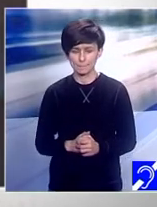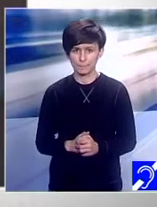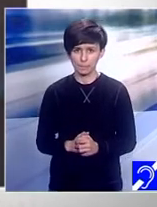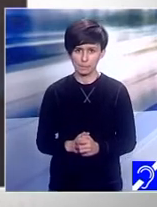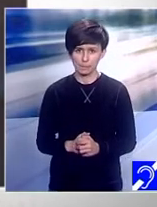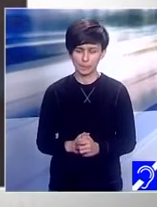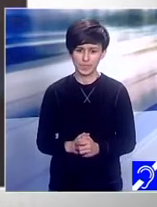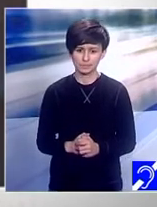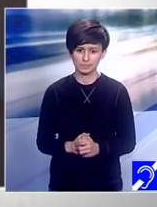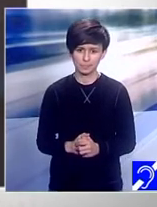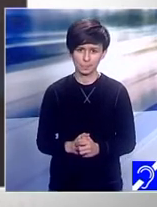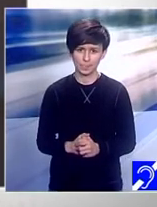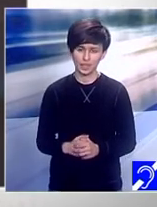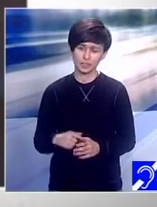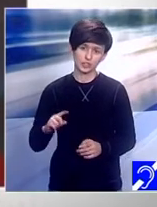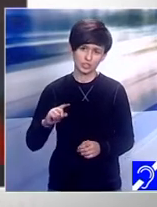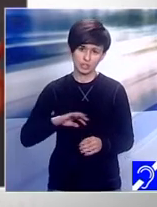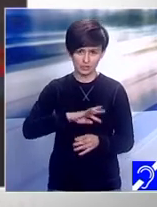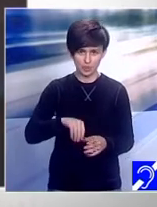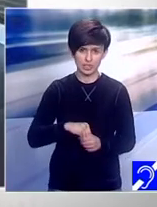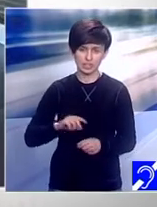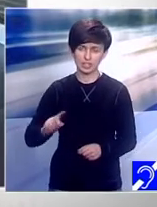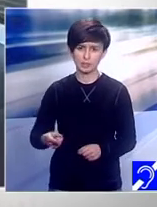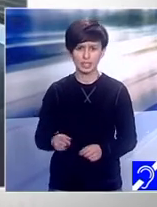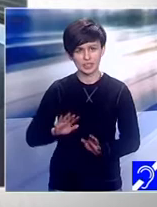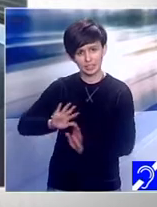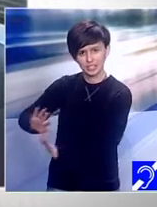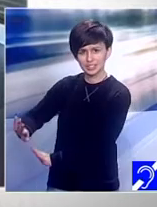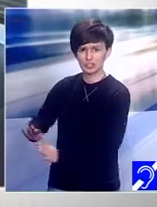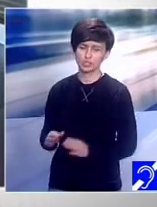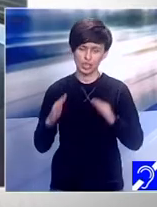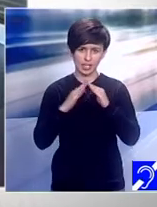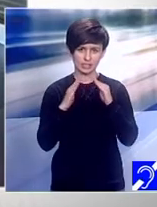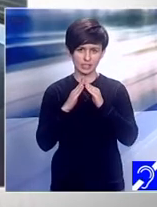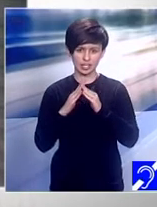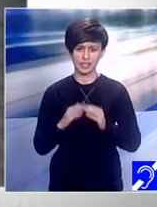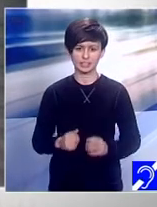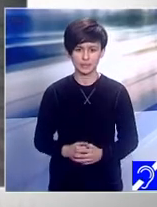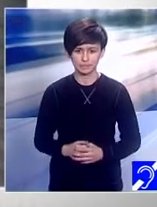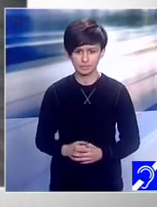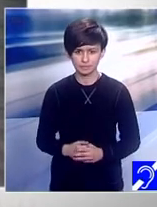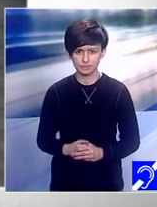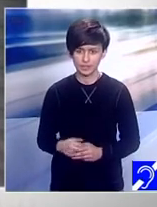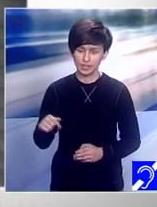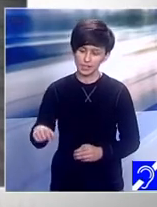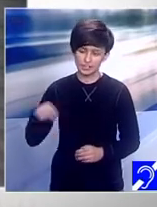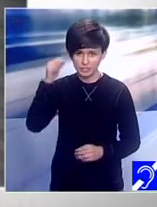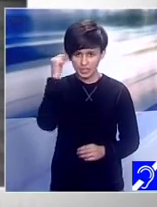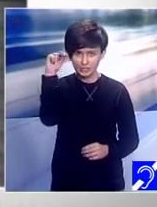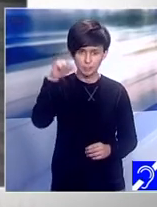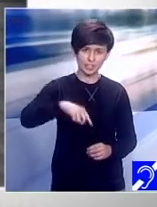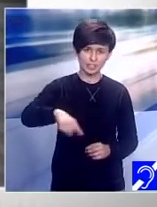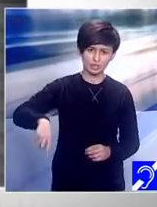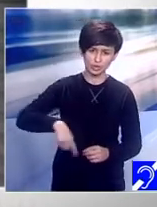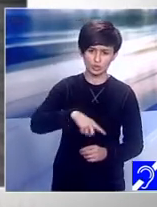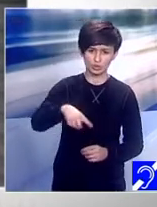poate că se izolează în casă. Ei bine, doamnelor, domnilor, acesta este mesajul nostru. Sunt foarte multe lucruri de făcut, în loc să